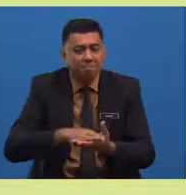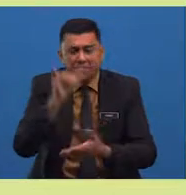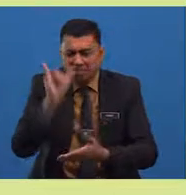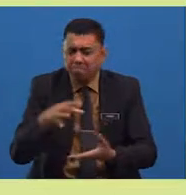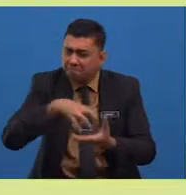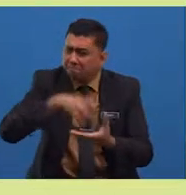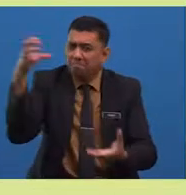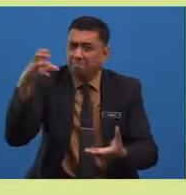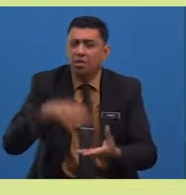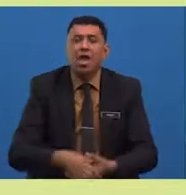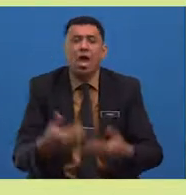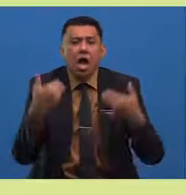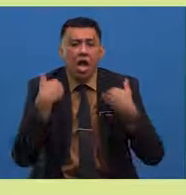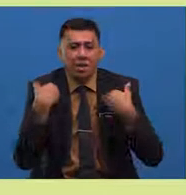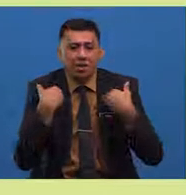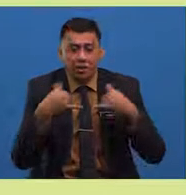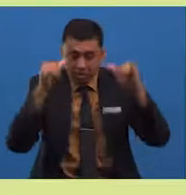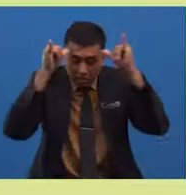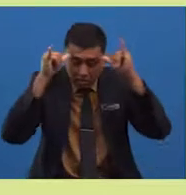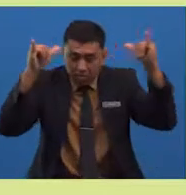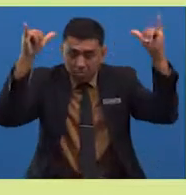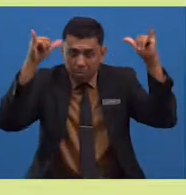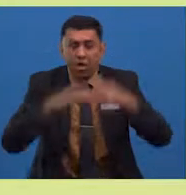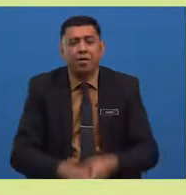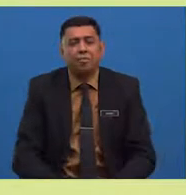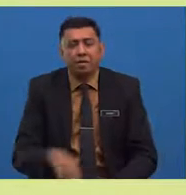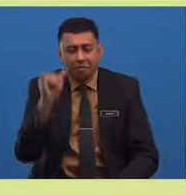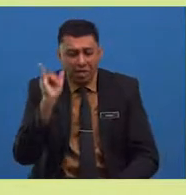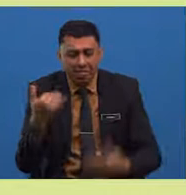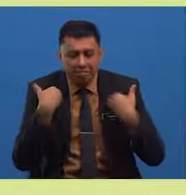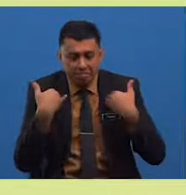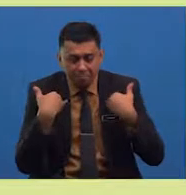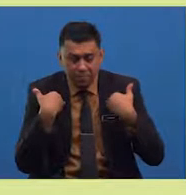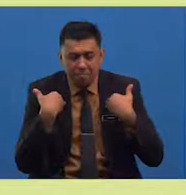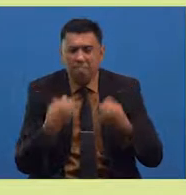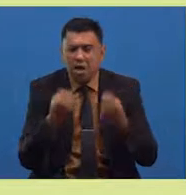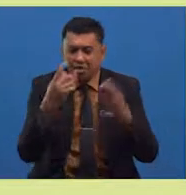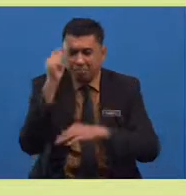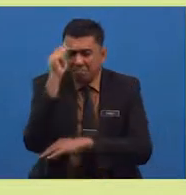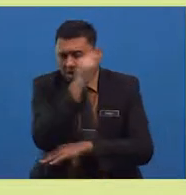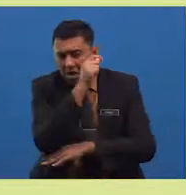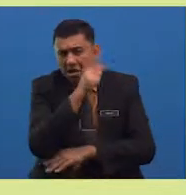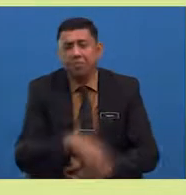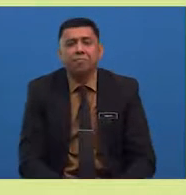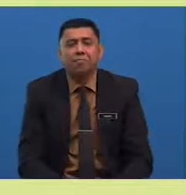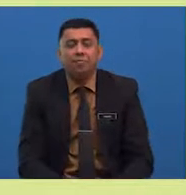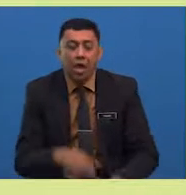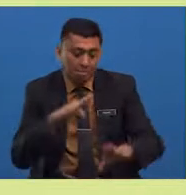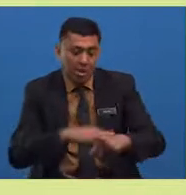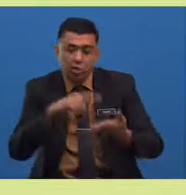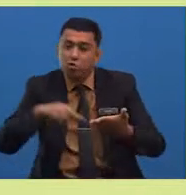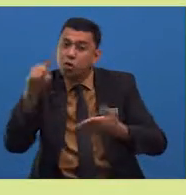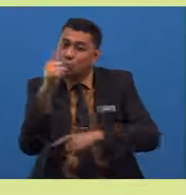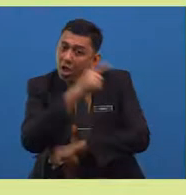Mereka memiliki kerbau dan binatang ternakan yang banyak. Pada suatu